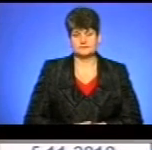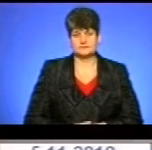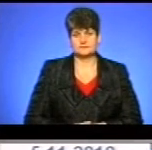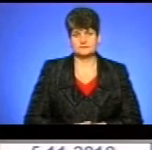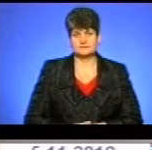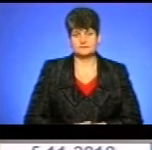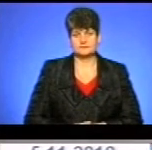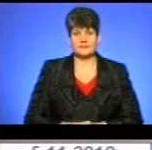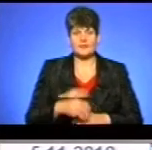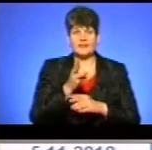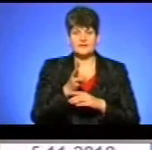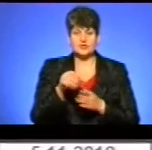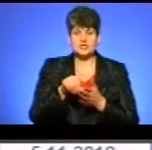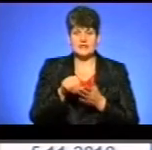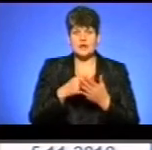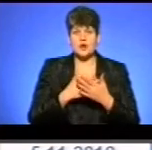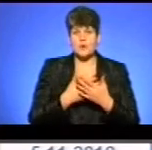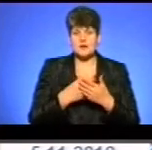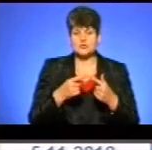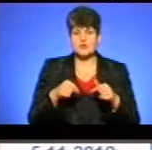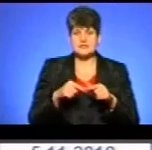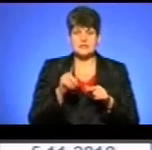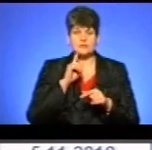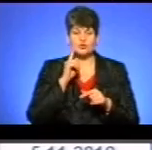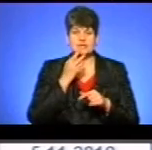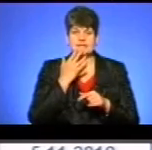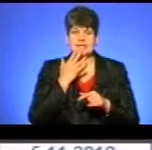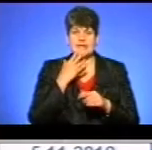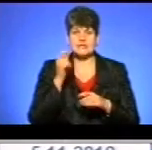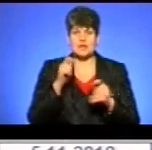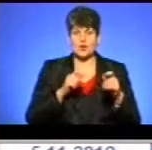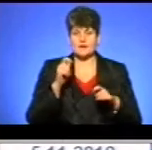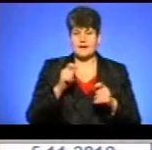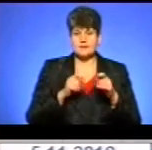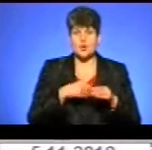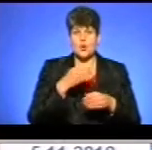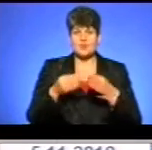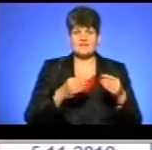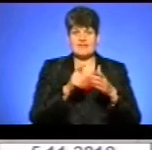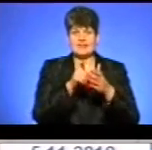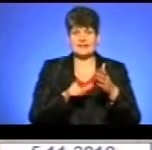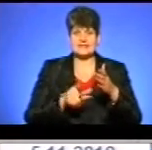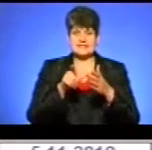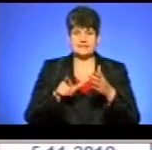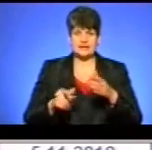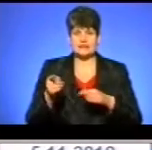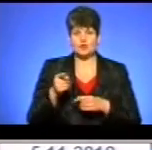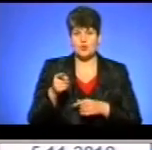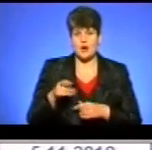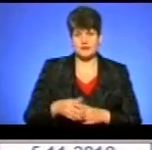На відео члени громадської організації «Молодіжний націоналістичний конгрес» роздавали листівки тернополянам.